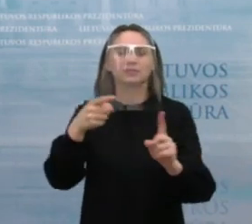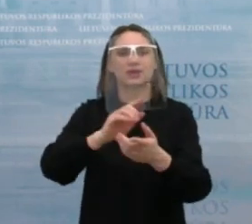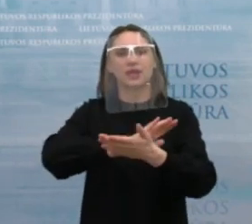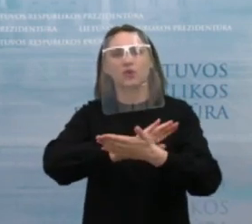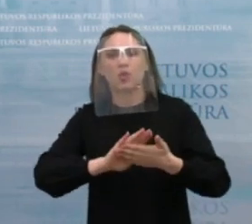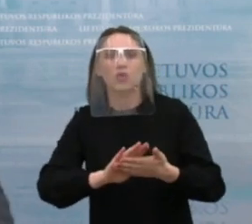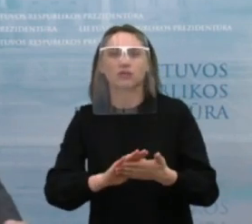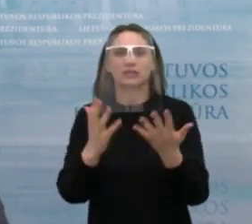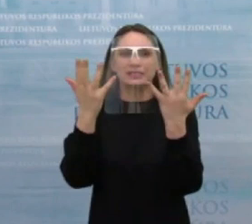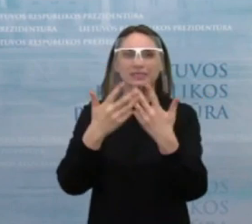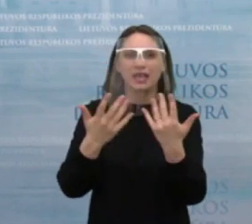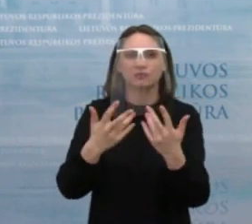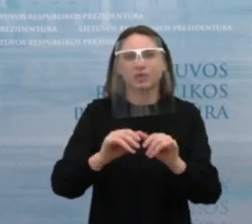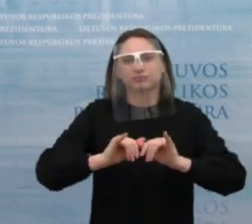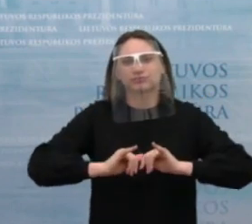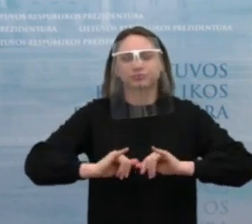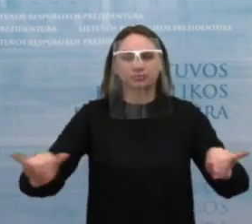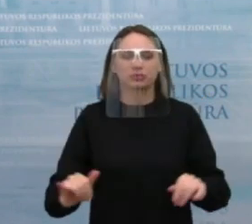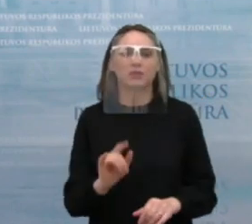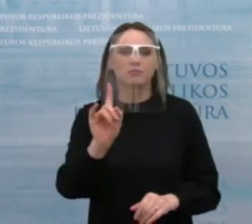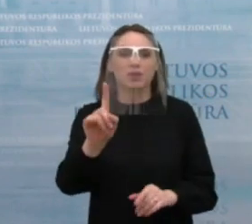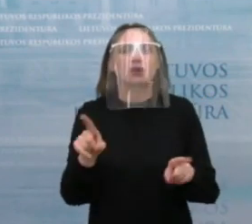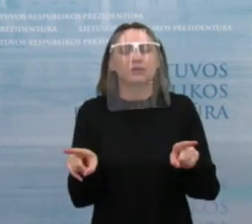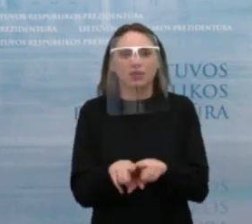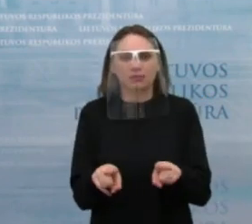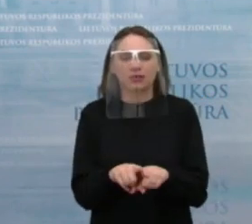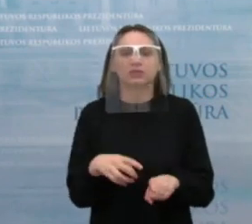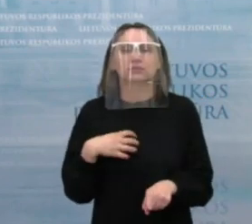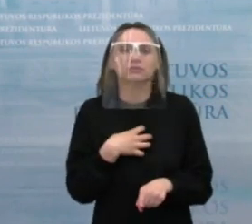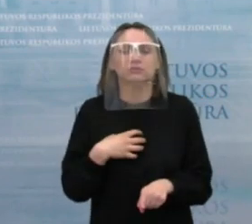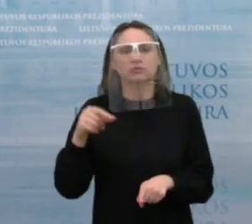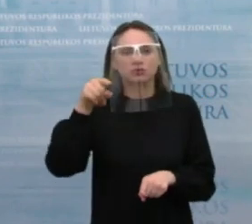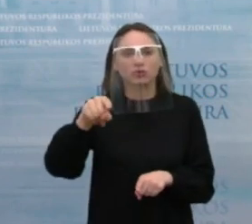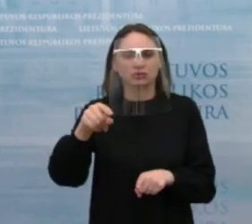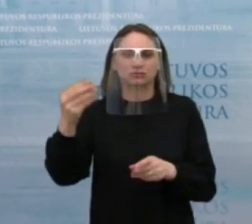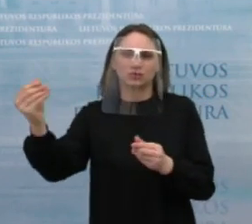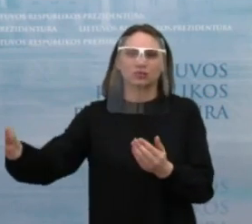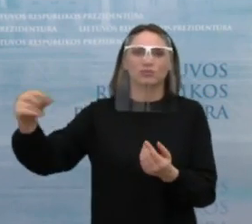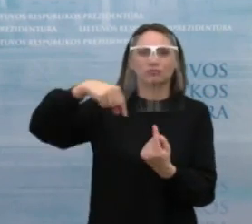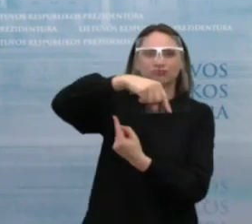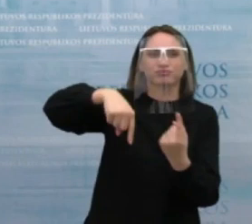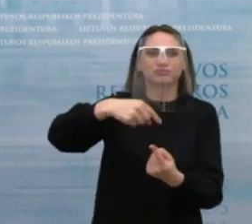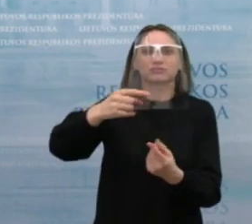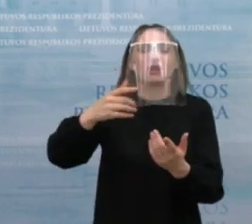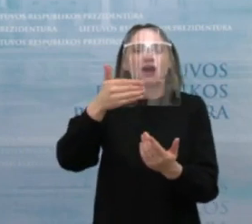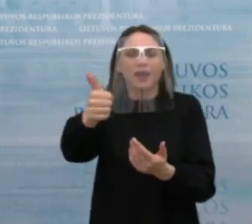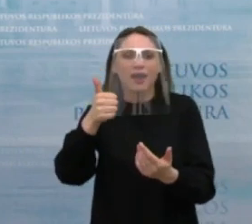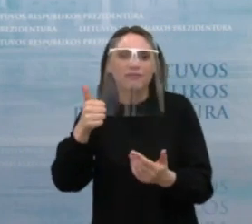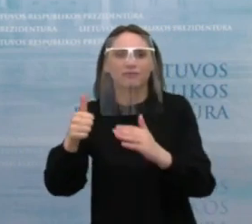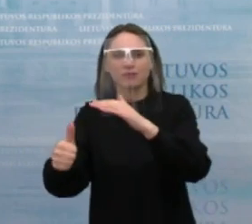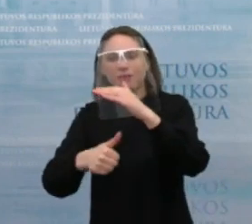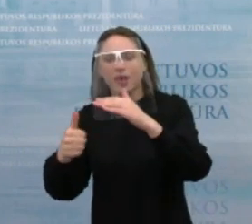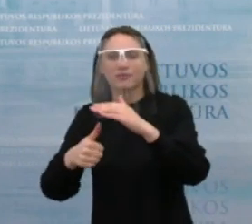jokios abijonės pirmiausia, tačiau kartu žvelgiant, kaip šios investicijos galėtų kuo greičiau mažinti nedarbą vėlgi